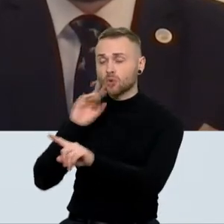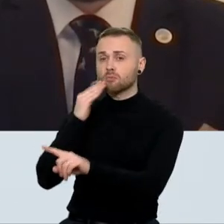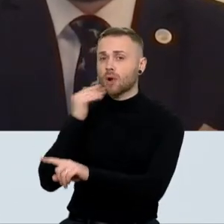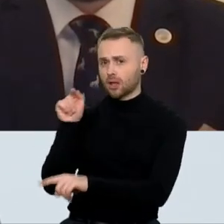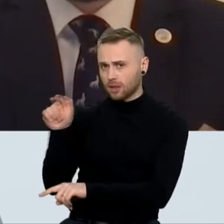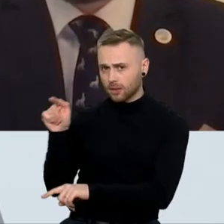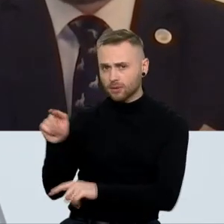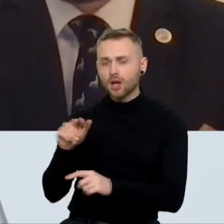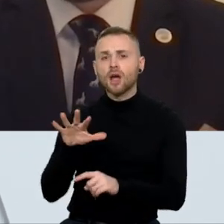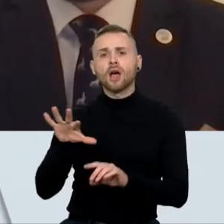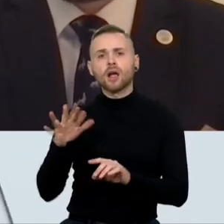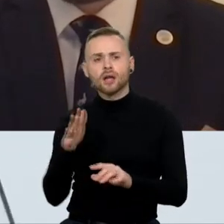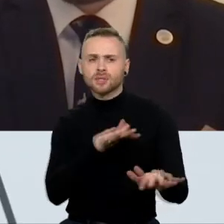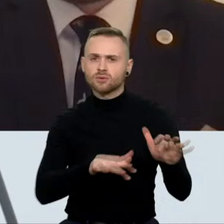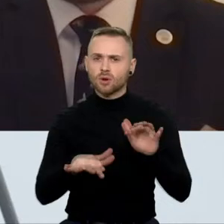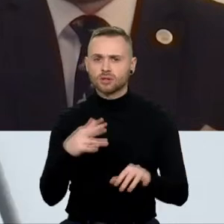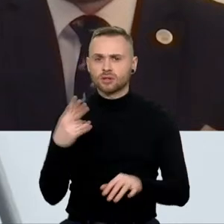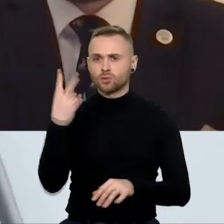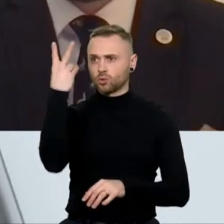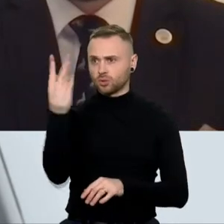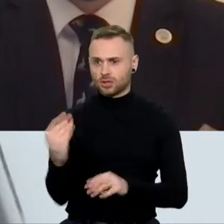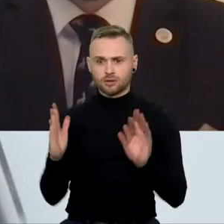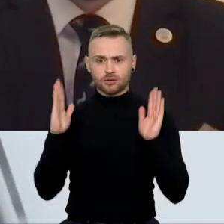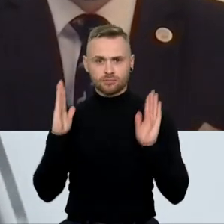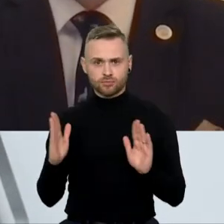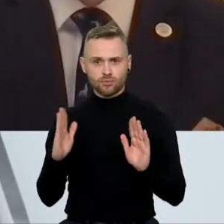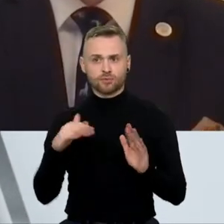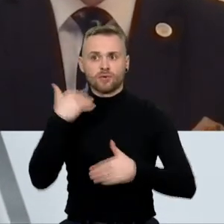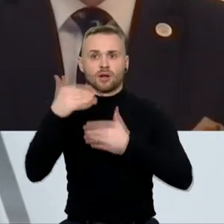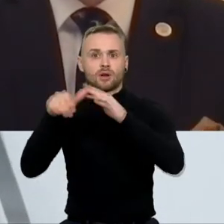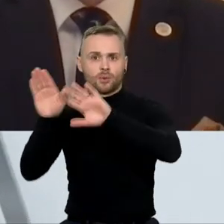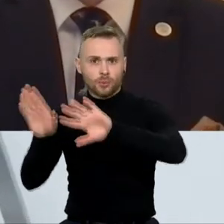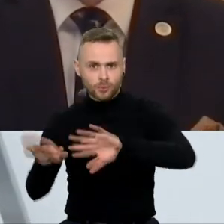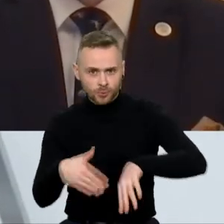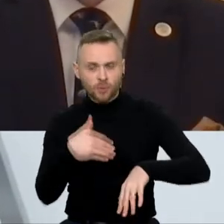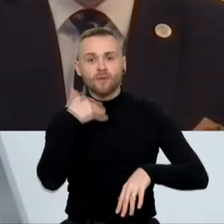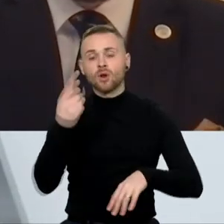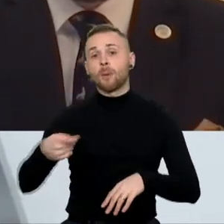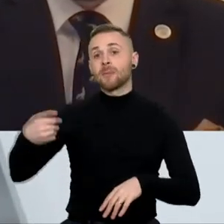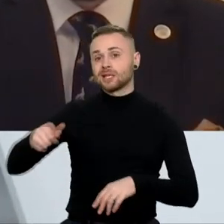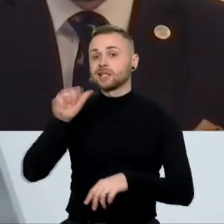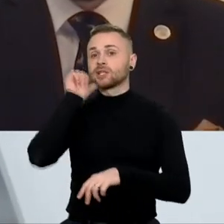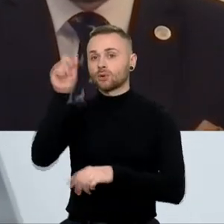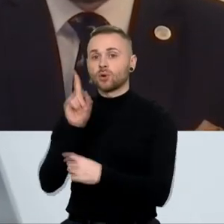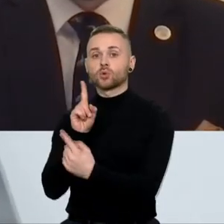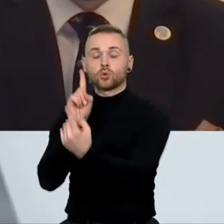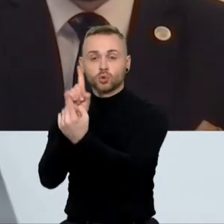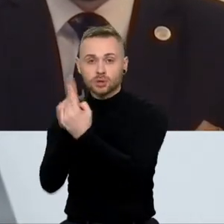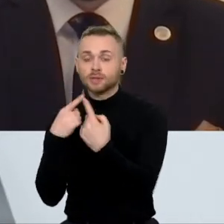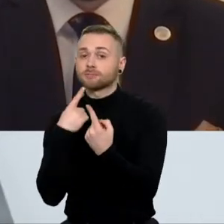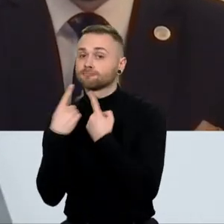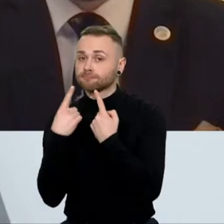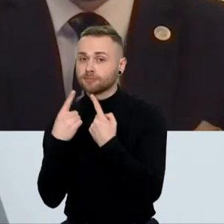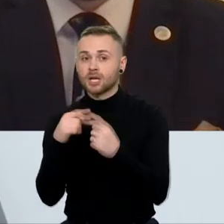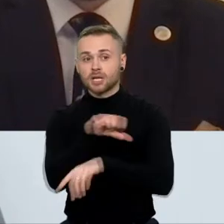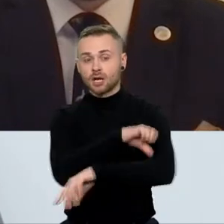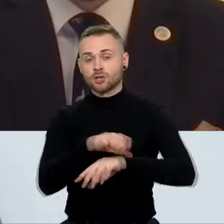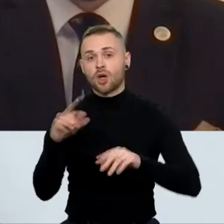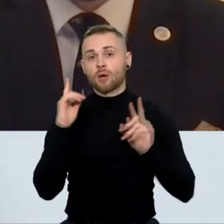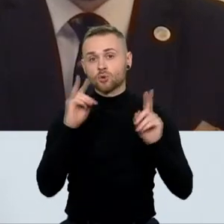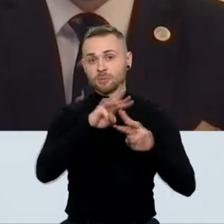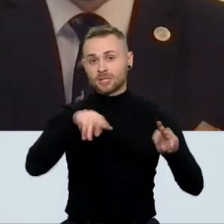išties per tas dvi savaitgalio dienas Aistros nurims, įvyks pokalbį su prezidentu ir krašto apsaugos ministras